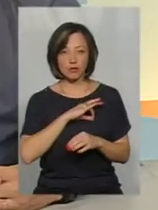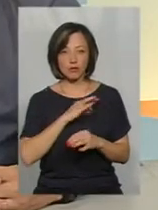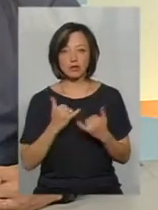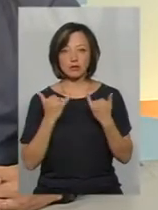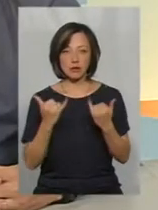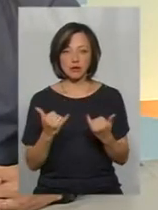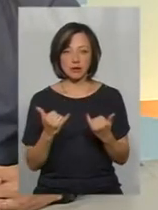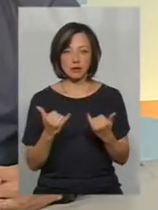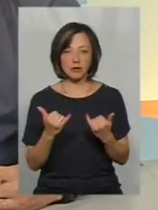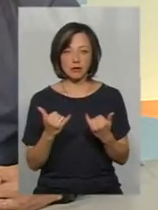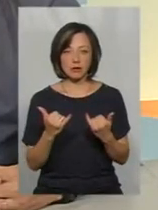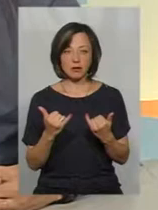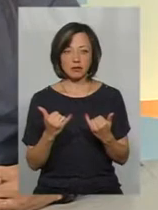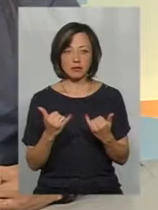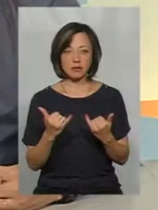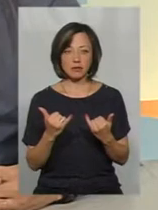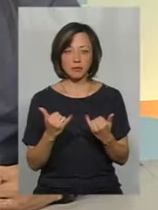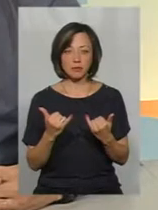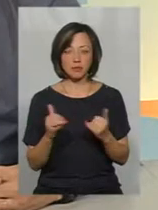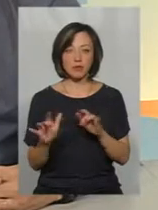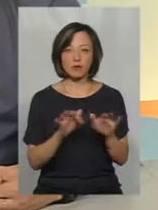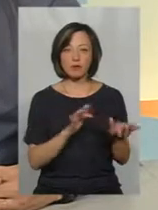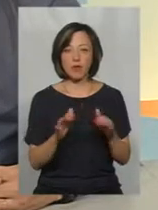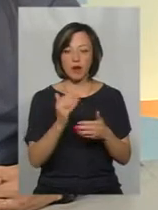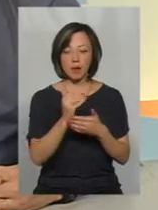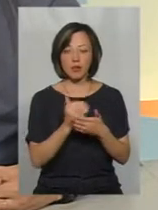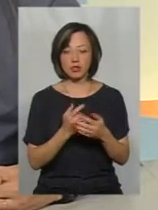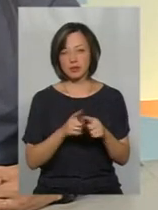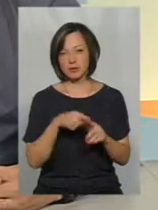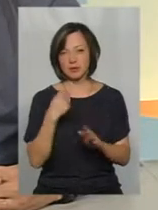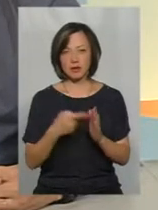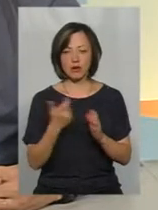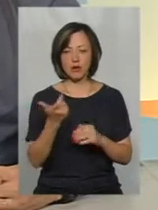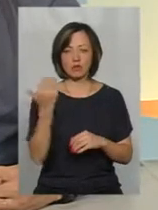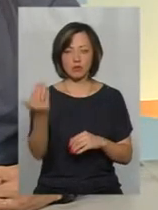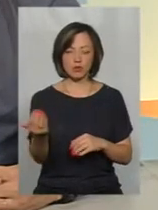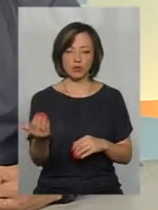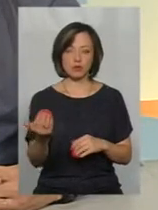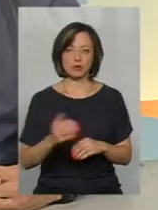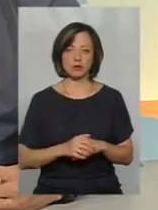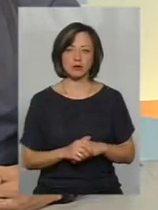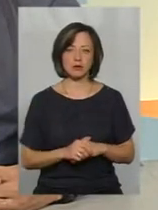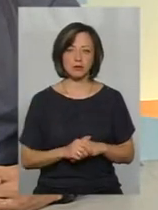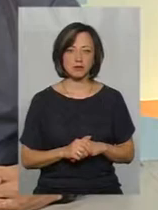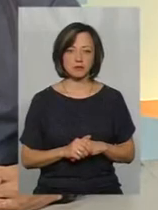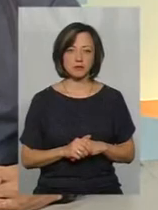для удосконалення мереж і так далі. Це питання вже господарське, безпосередньо,